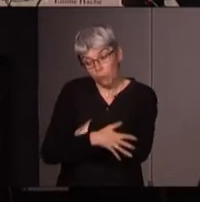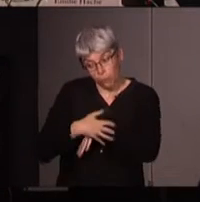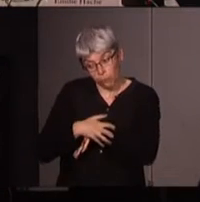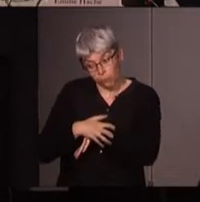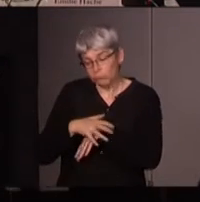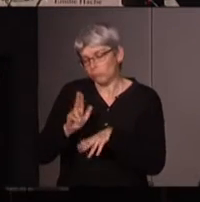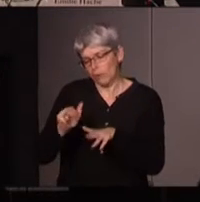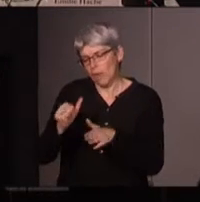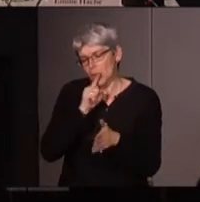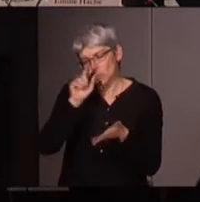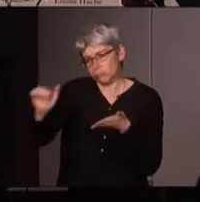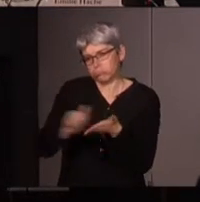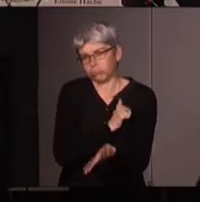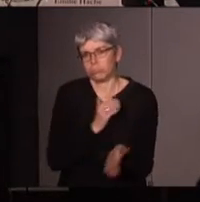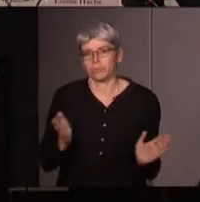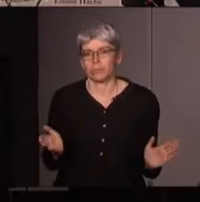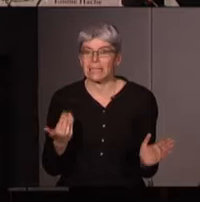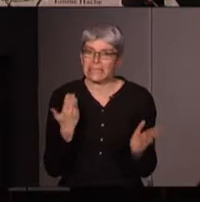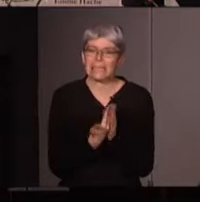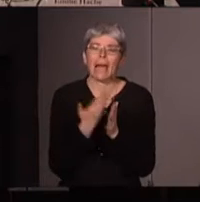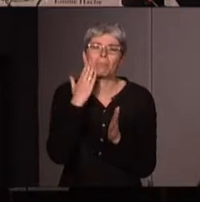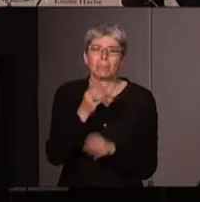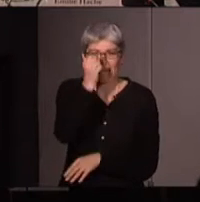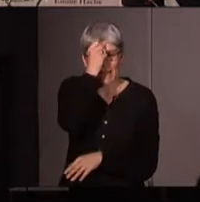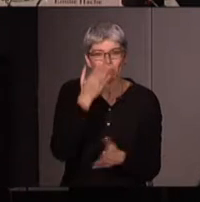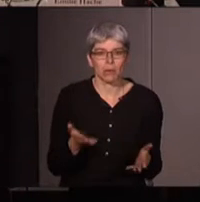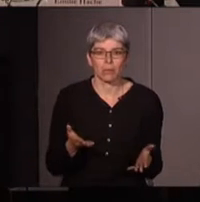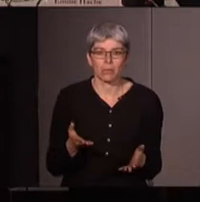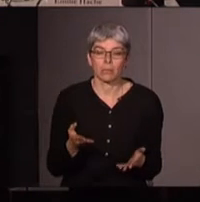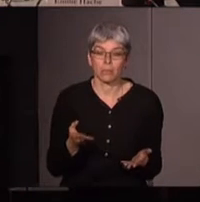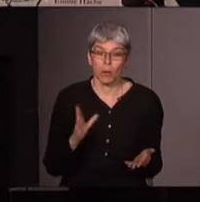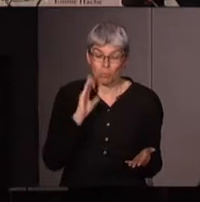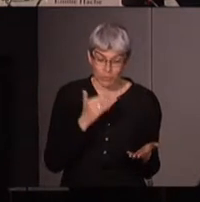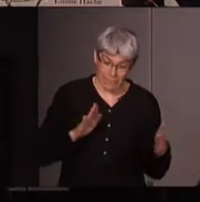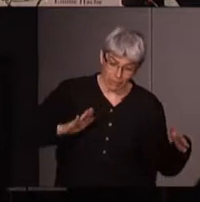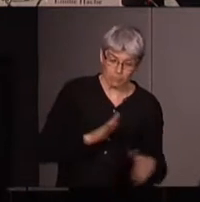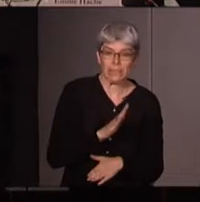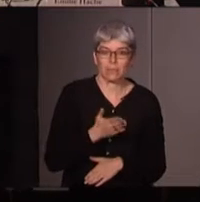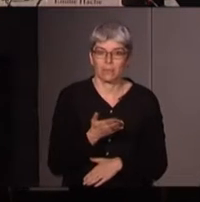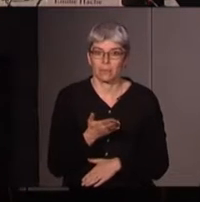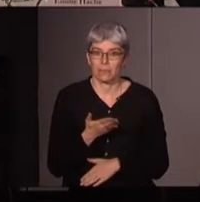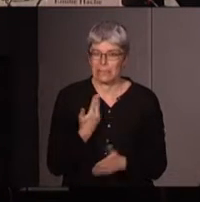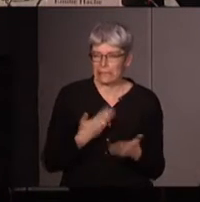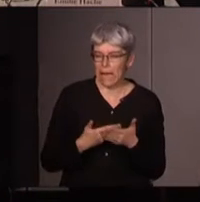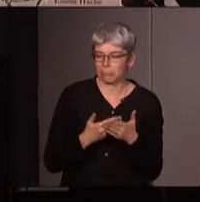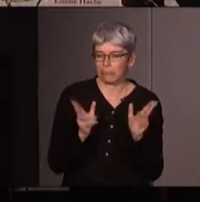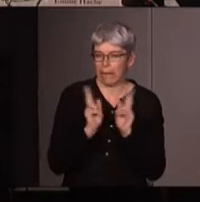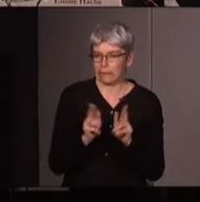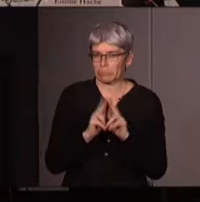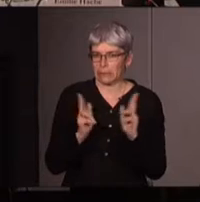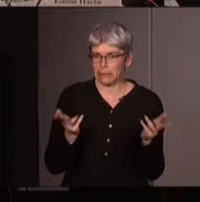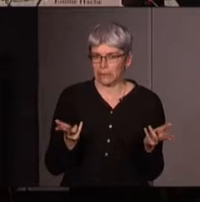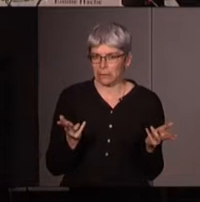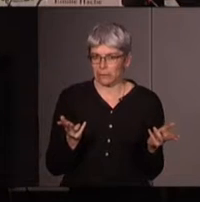si dans la théorie de l'évolution des animaux c'est comme ça l'essentialisme vogue dans ce type d'explication qui